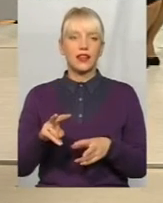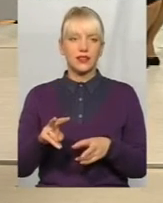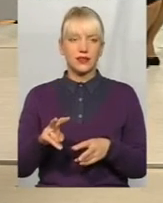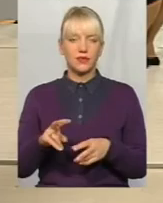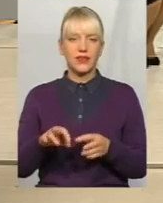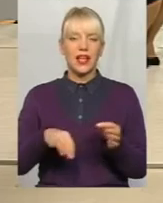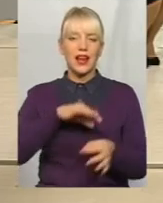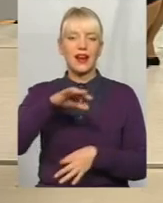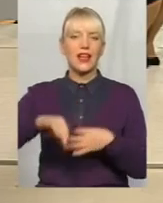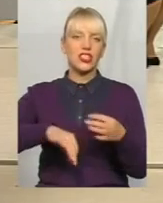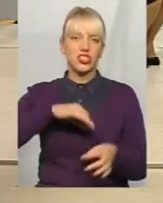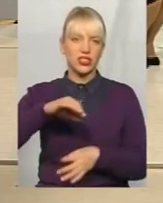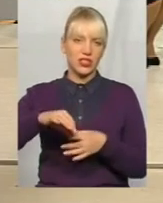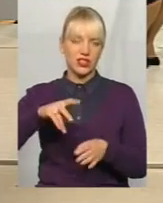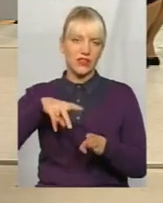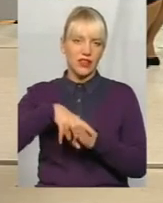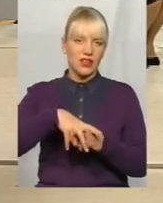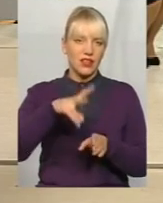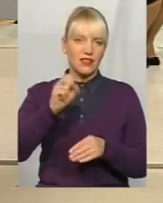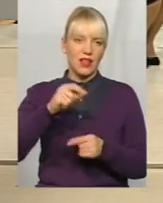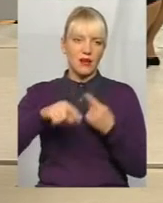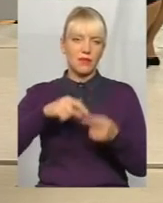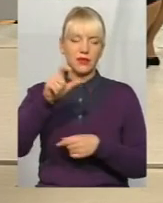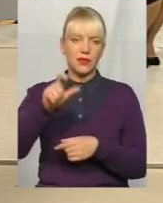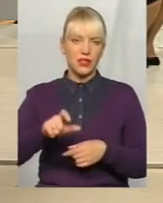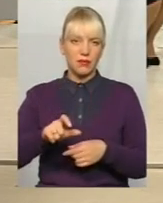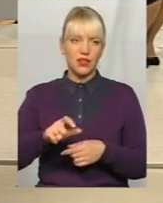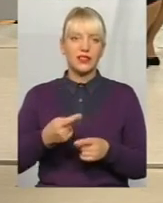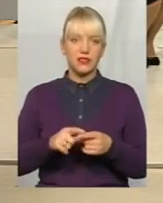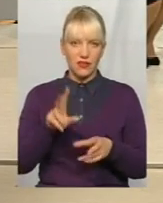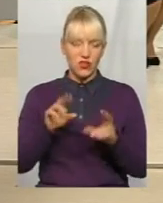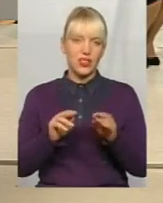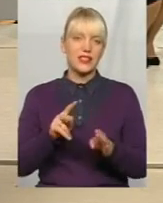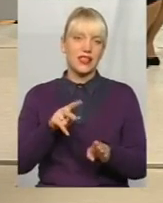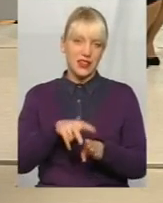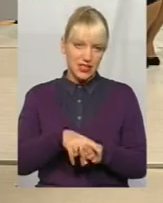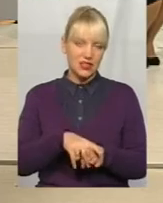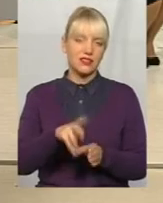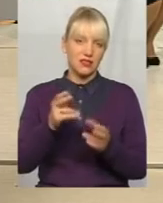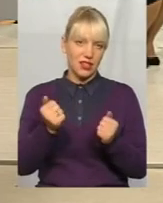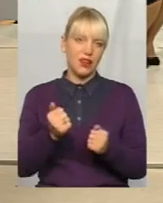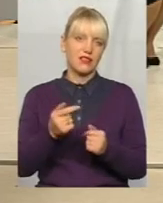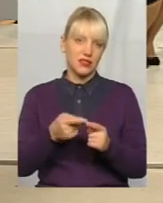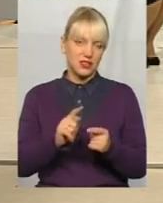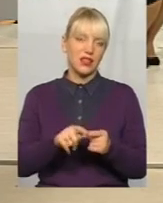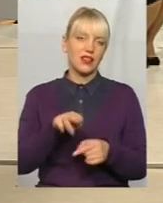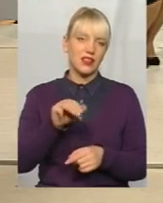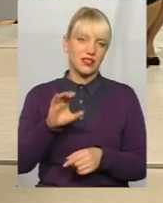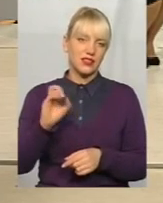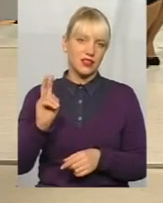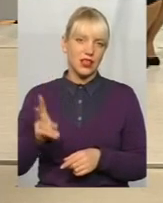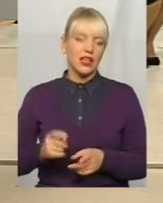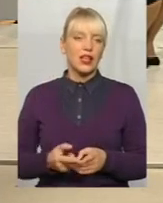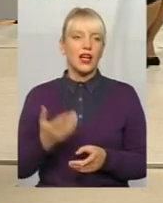лишній нажим на предпринимателя. Тобто, це все ж таки тиск, так ви вважаєте? Так, це тиск. Добре, пані Надія, як ви